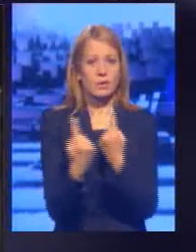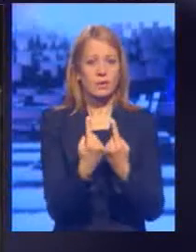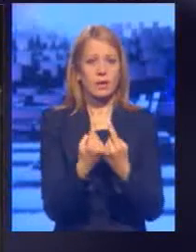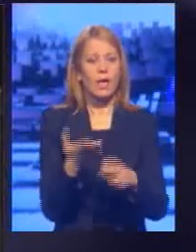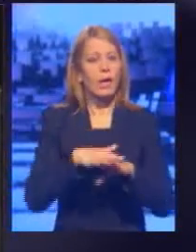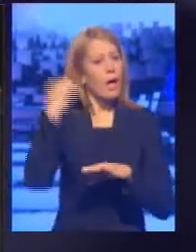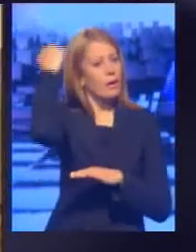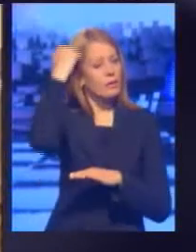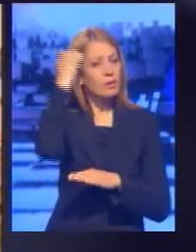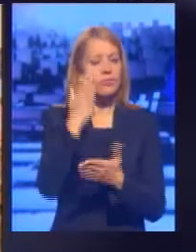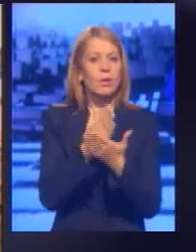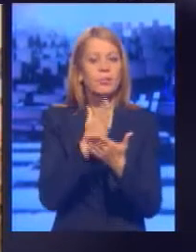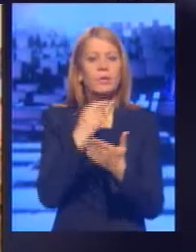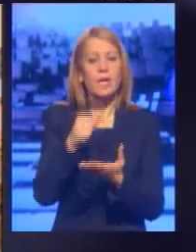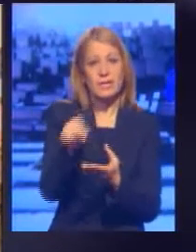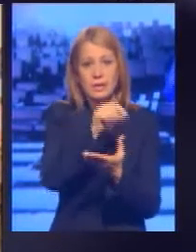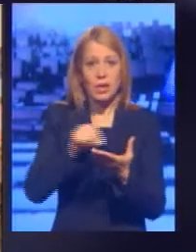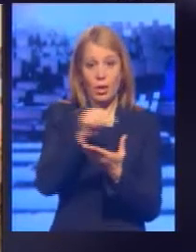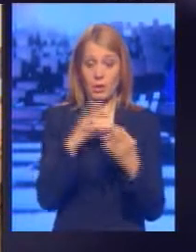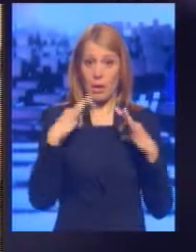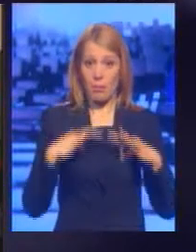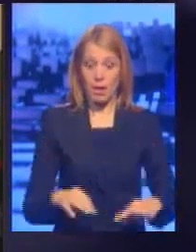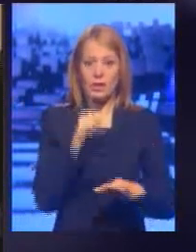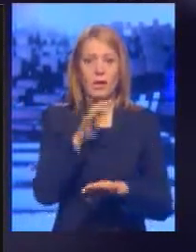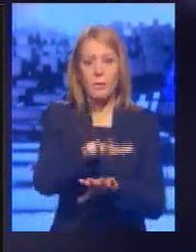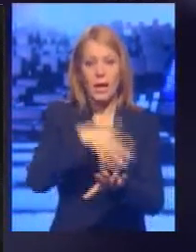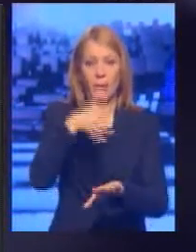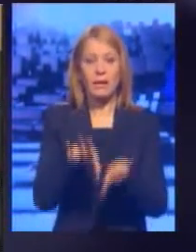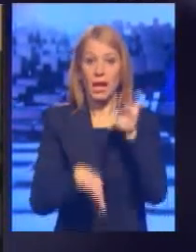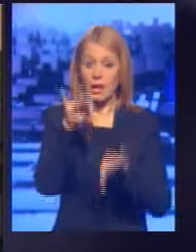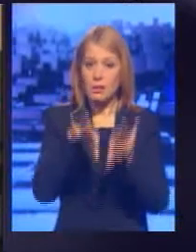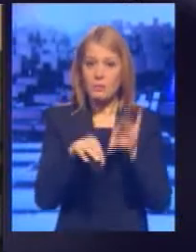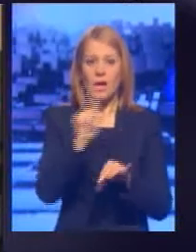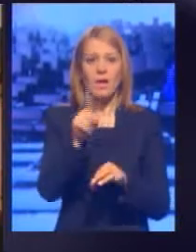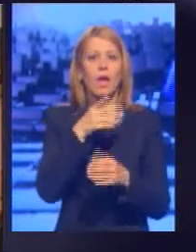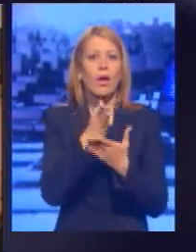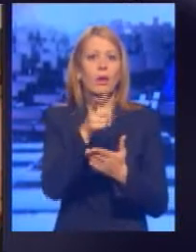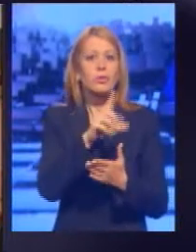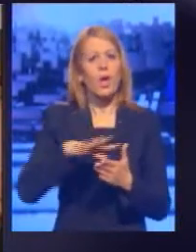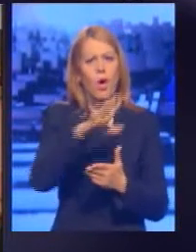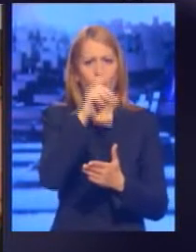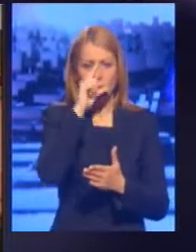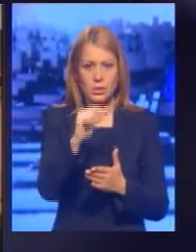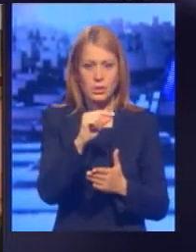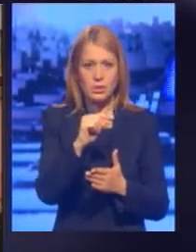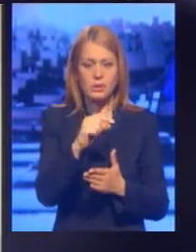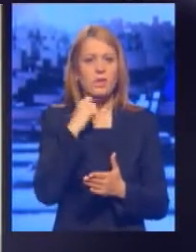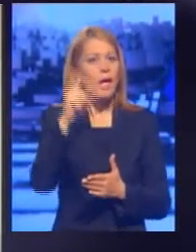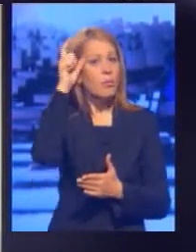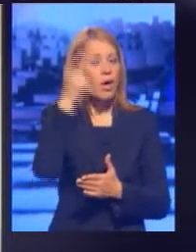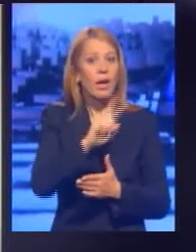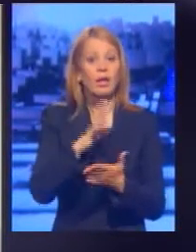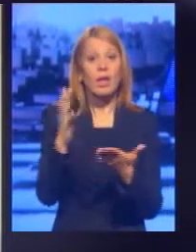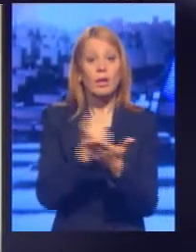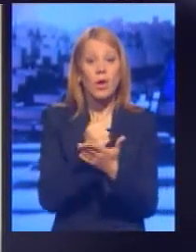Kosovu će se zaokruživati na listićima za predsjedničke i parlamentarne izbore, ali ne i na onima za lokalne izbore. Beograd za to nije